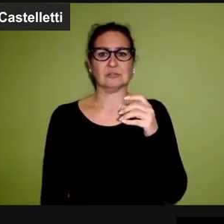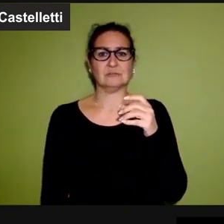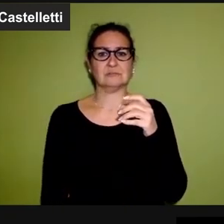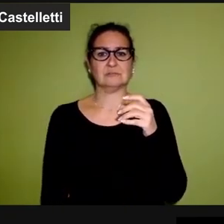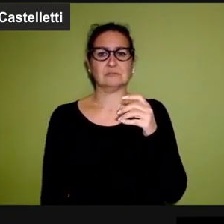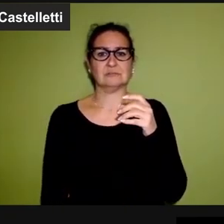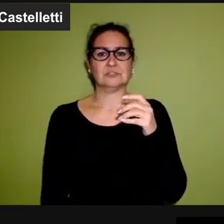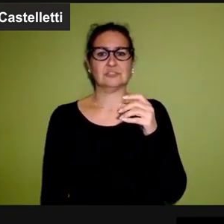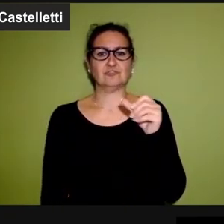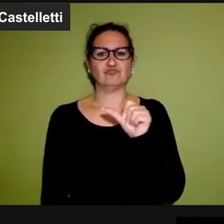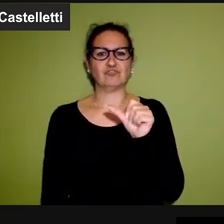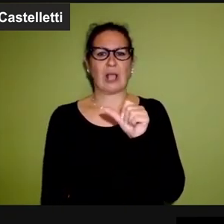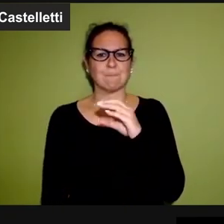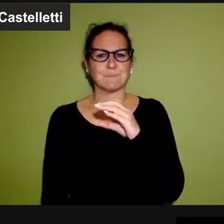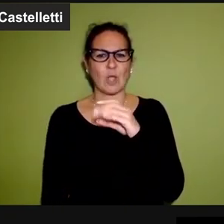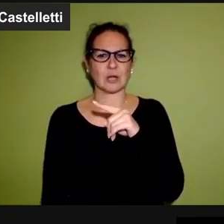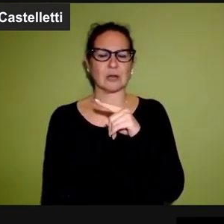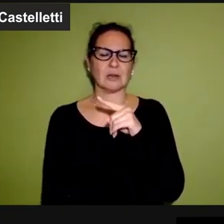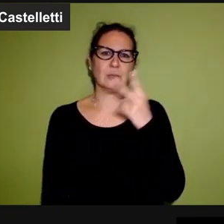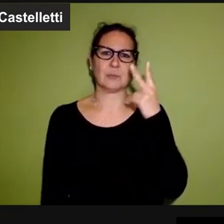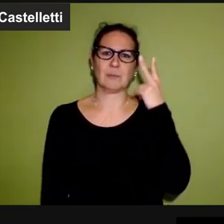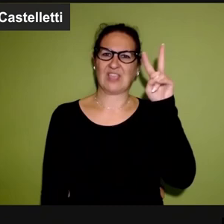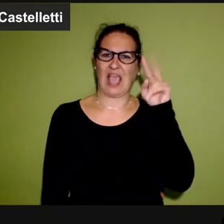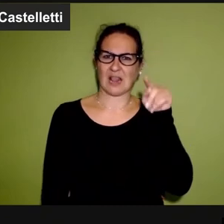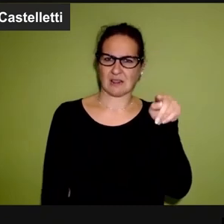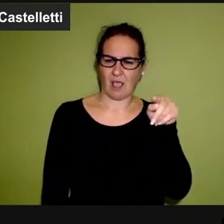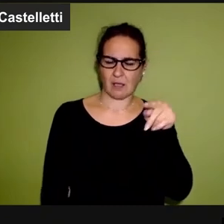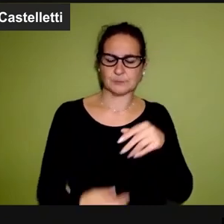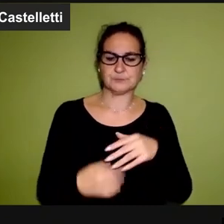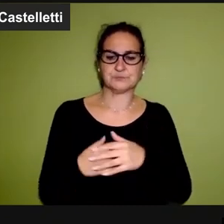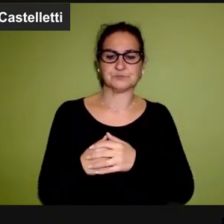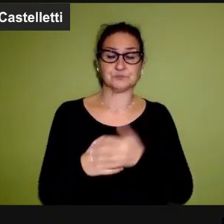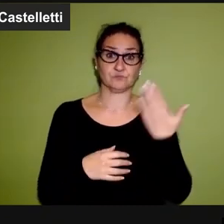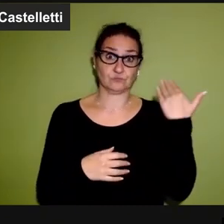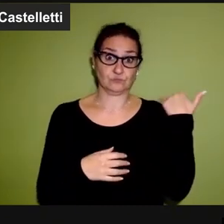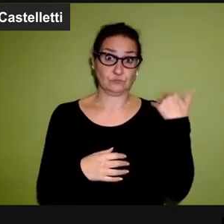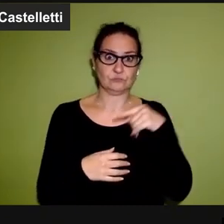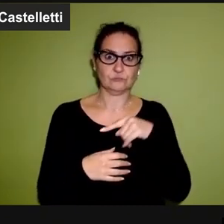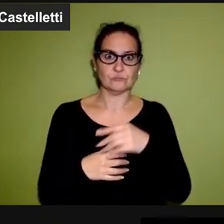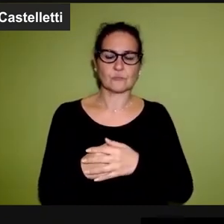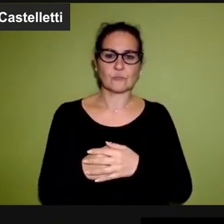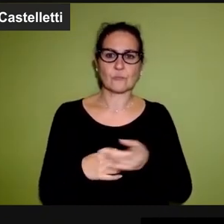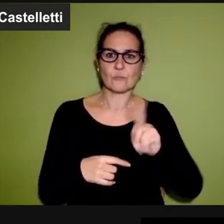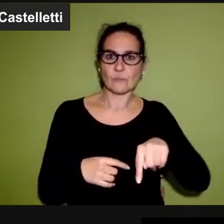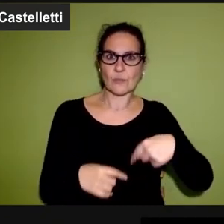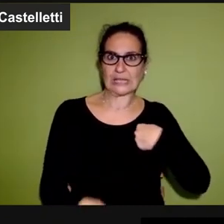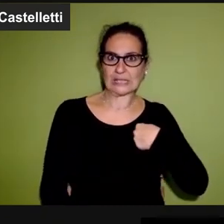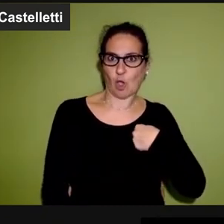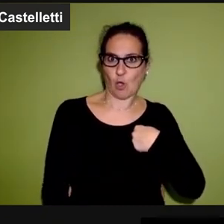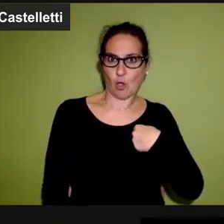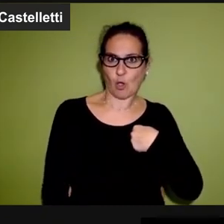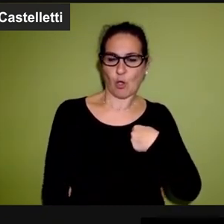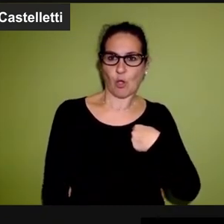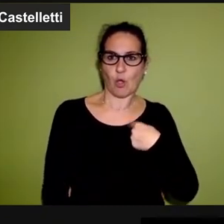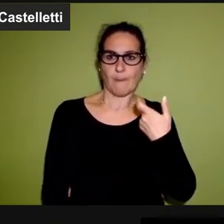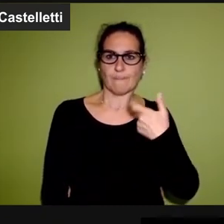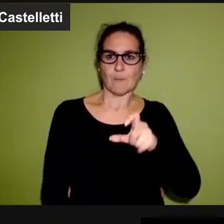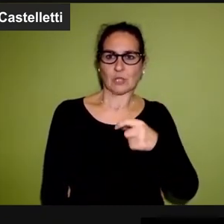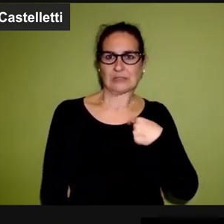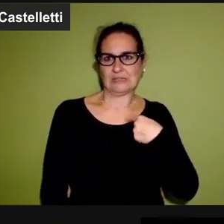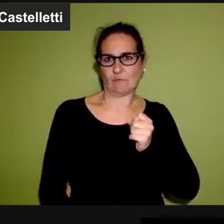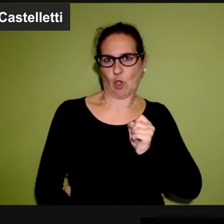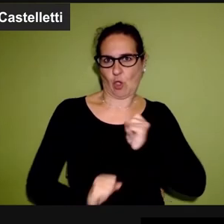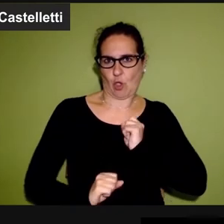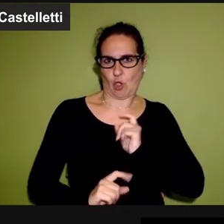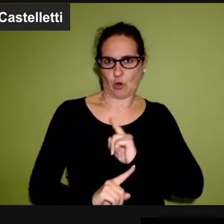Schemborn, che era il cardinale di Vienna all'epoca, ed io